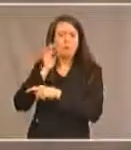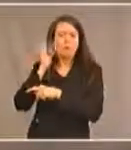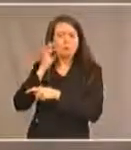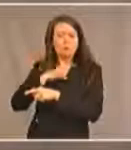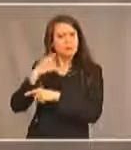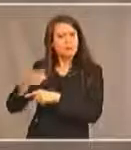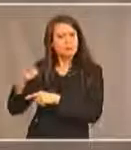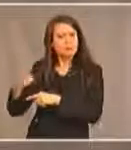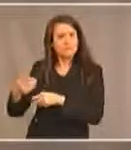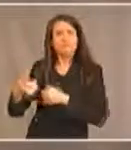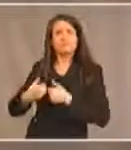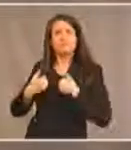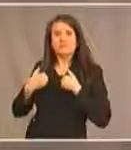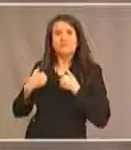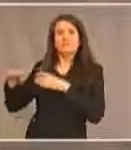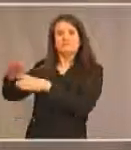handicap vivant en réserve